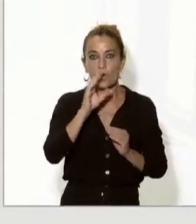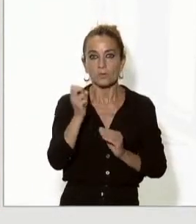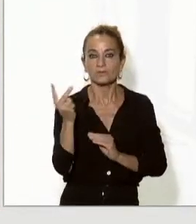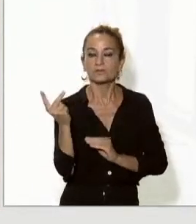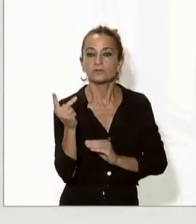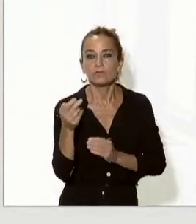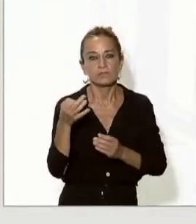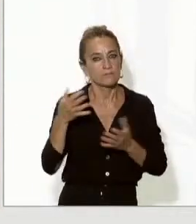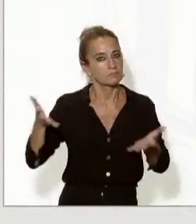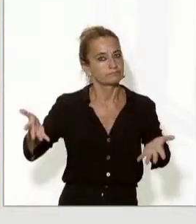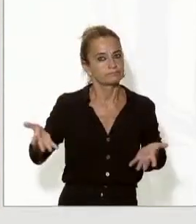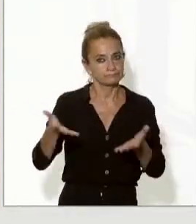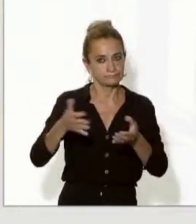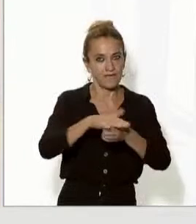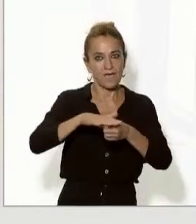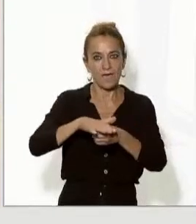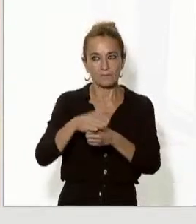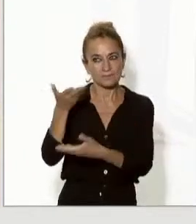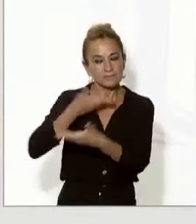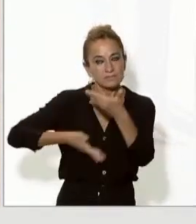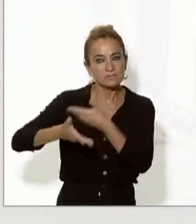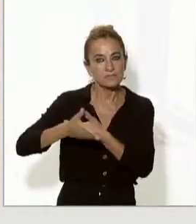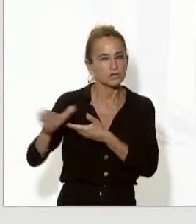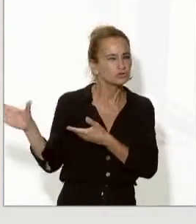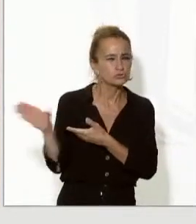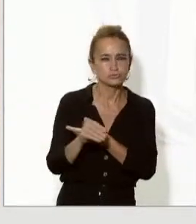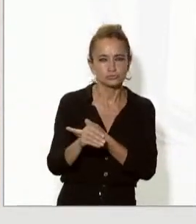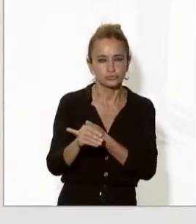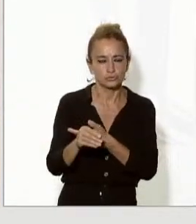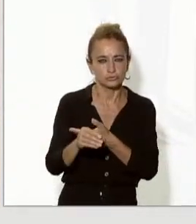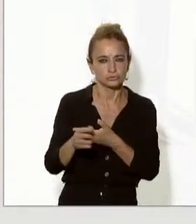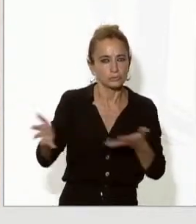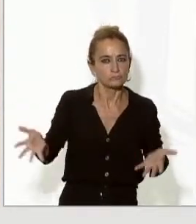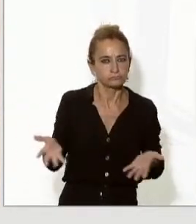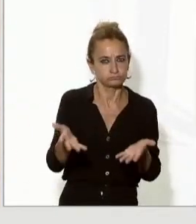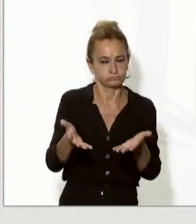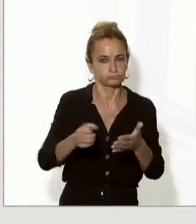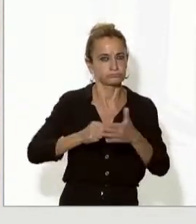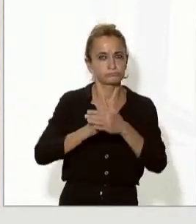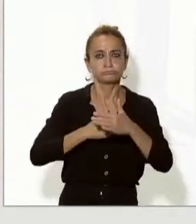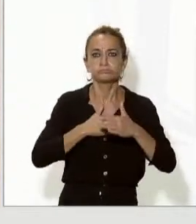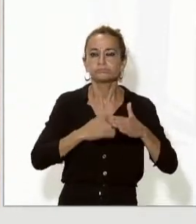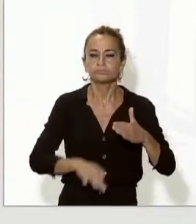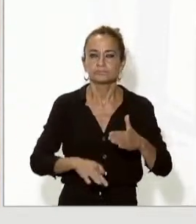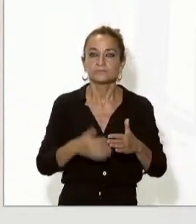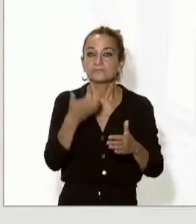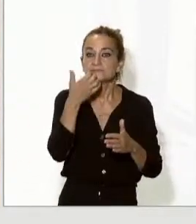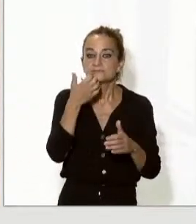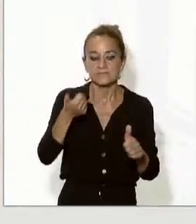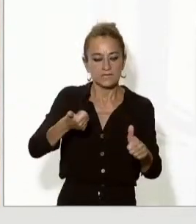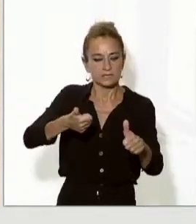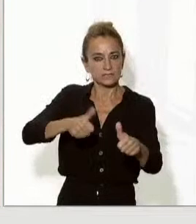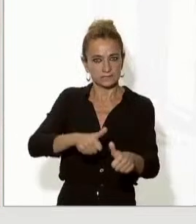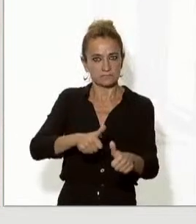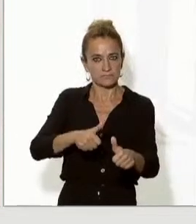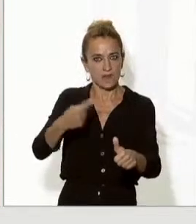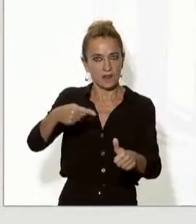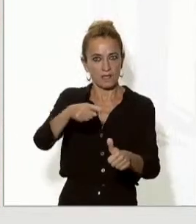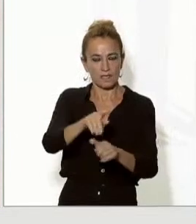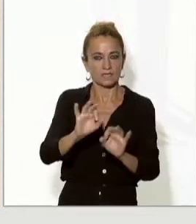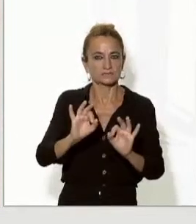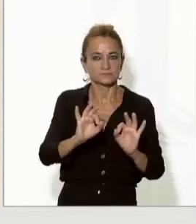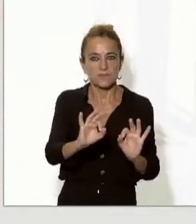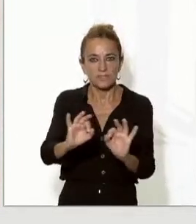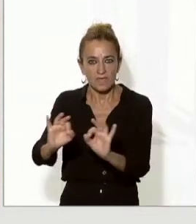impulsar tots els àmbits de col·laboració que tinguéssim al nostre abast, davant de reptes específics de cadascun dels